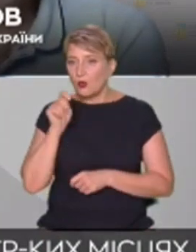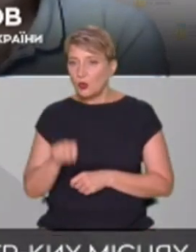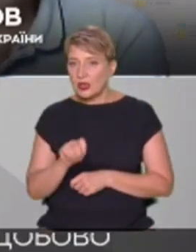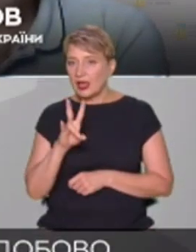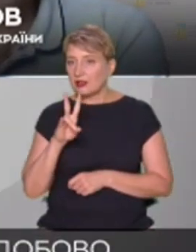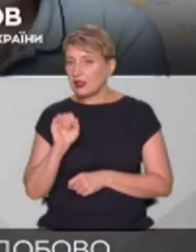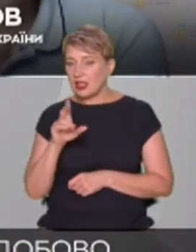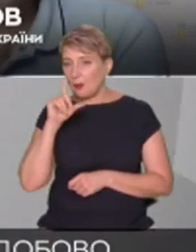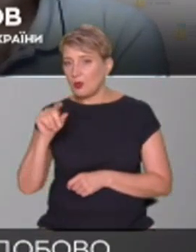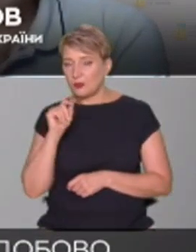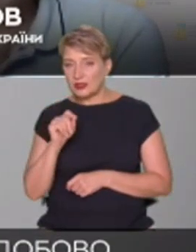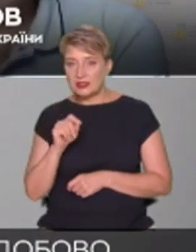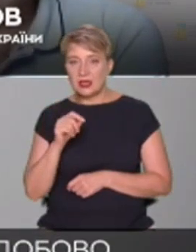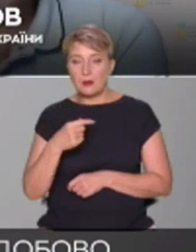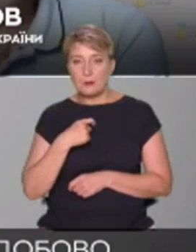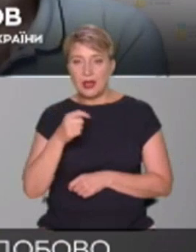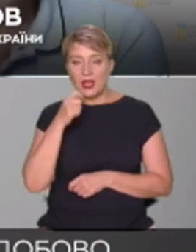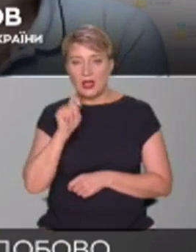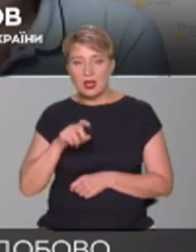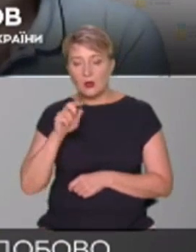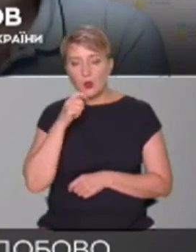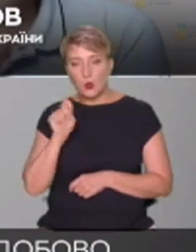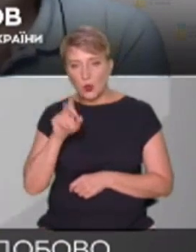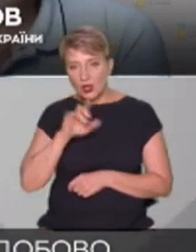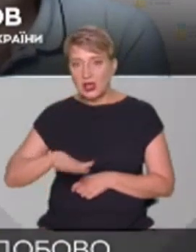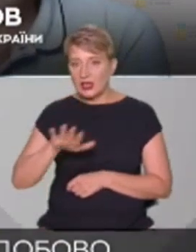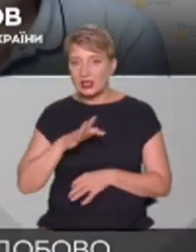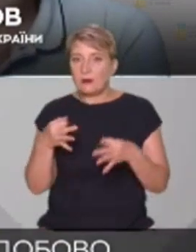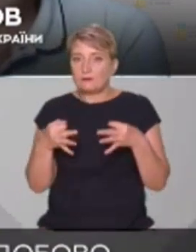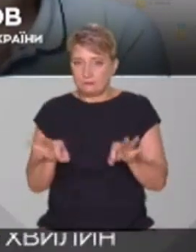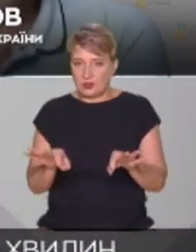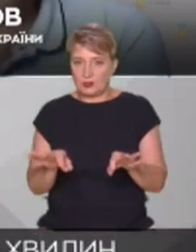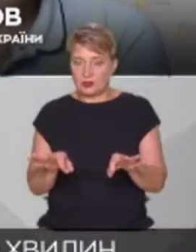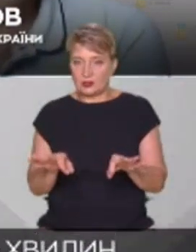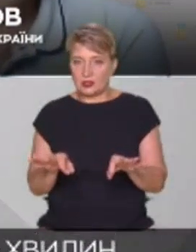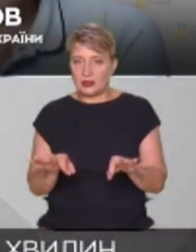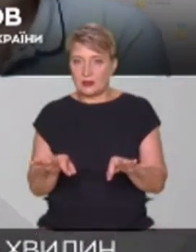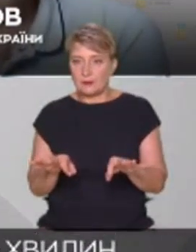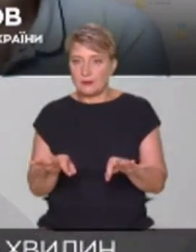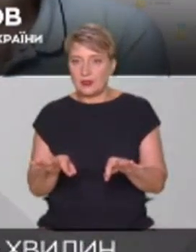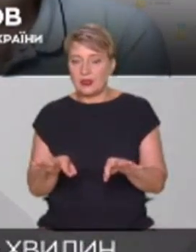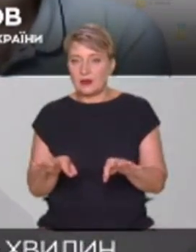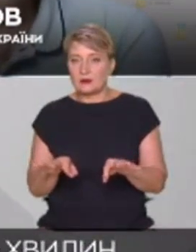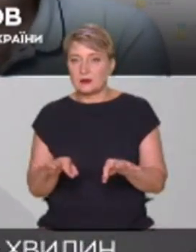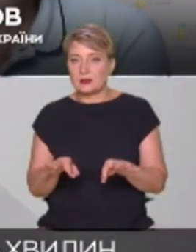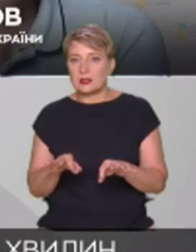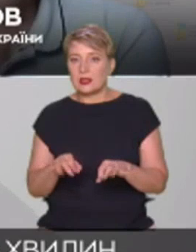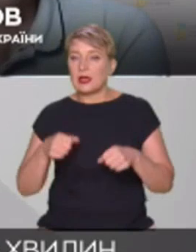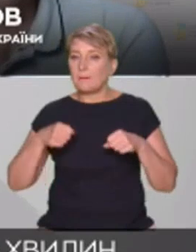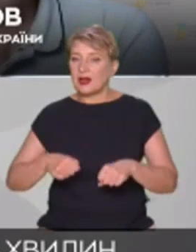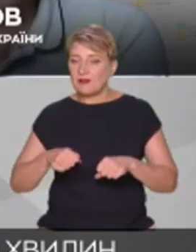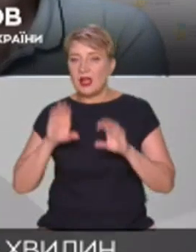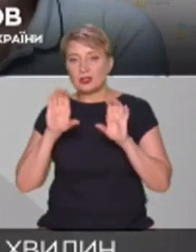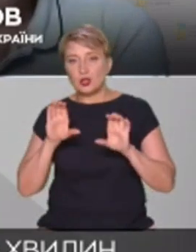поважає права громадян України і поважає ті права, які закріплені Конституцією і законами